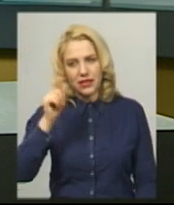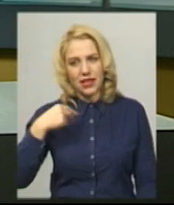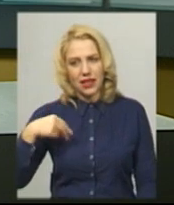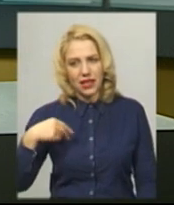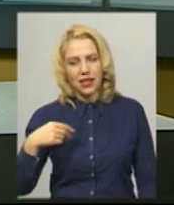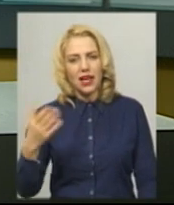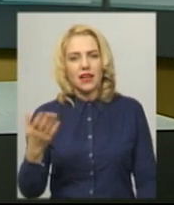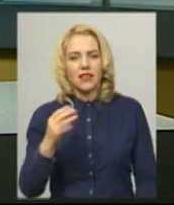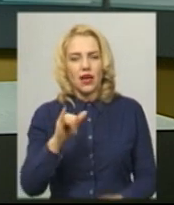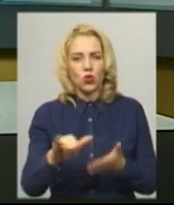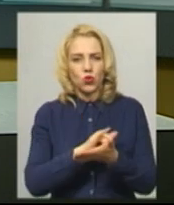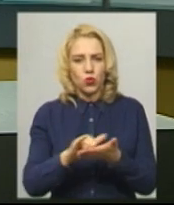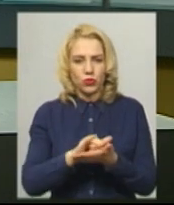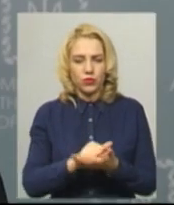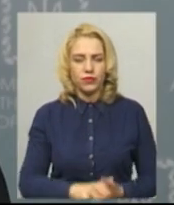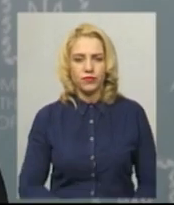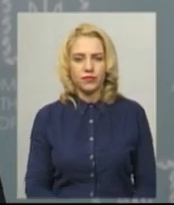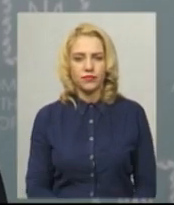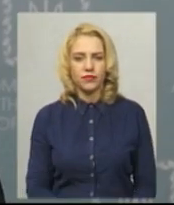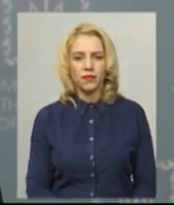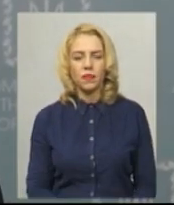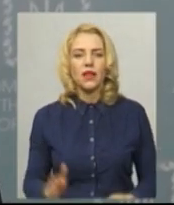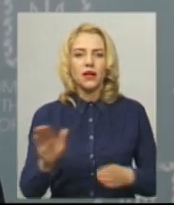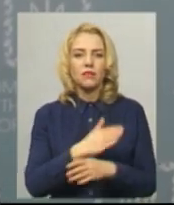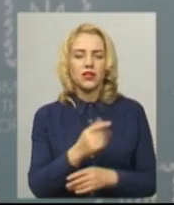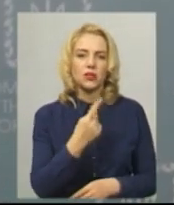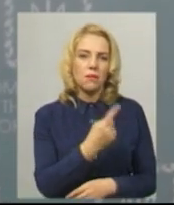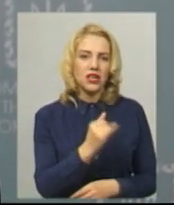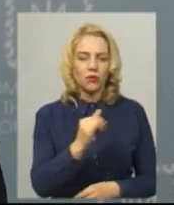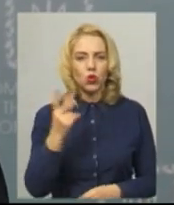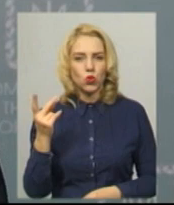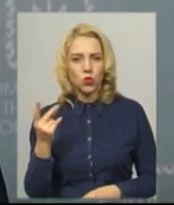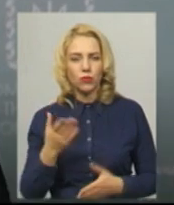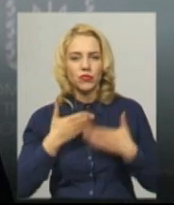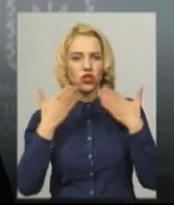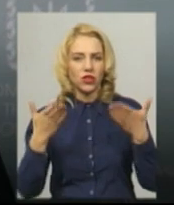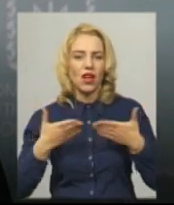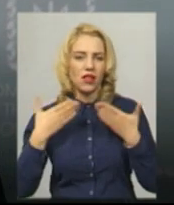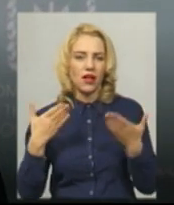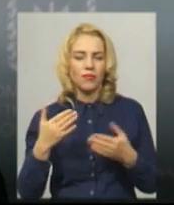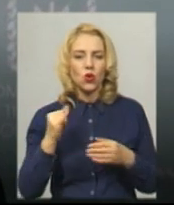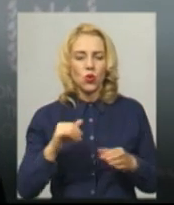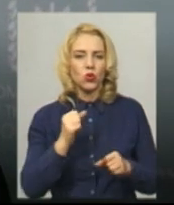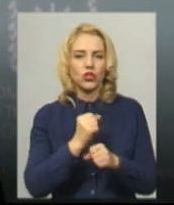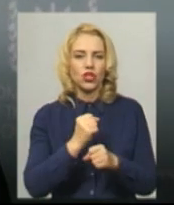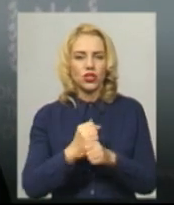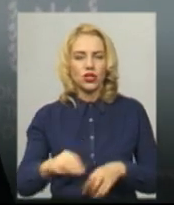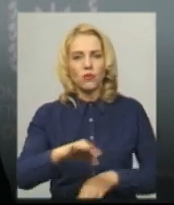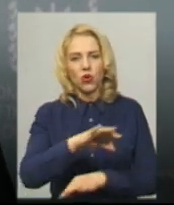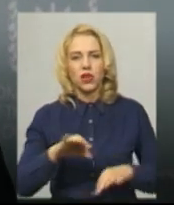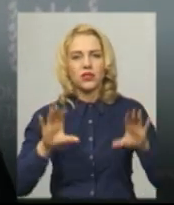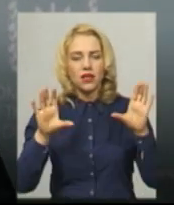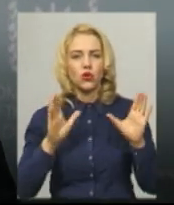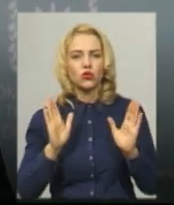на ютуб-каналі президента. Між першим та другим читанням у діючий проєкт закону